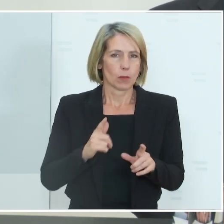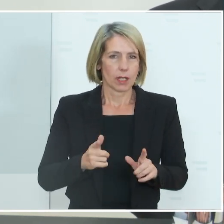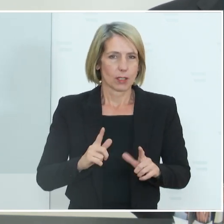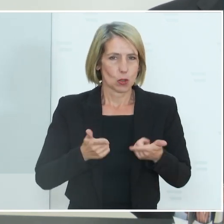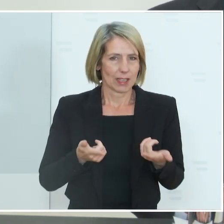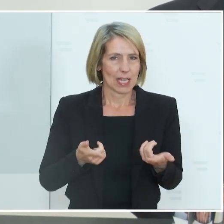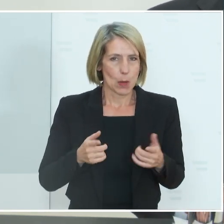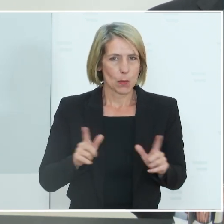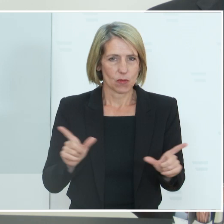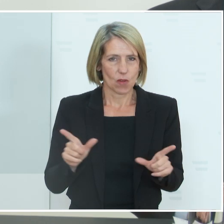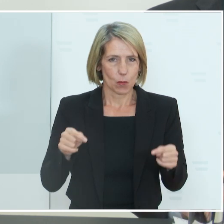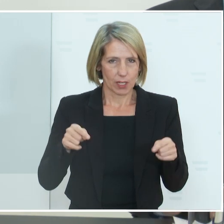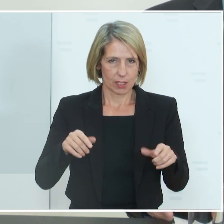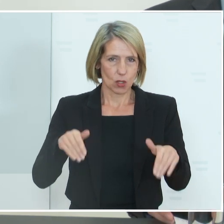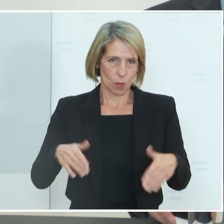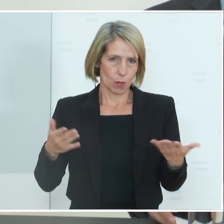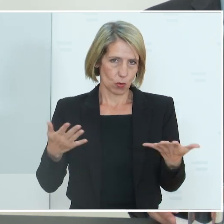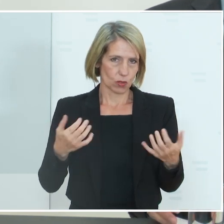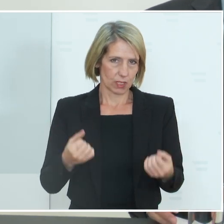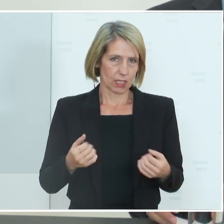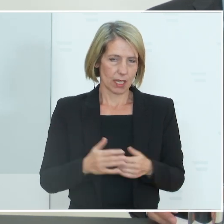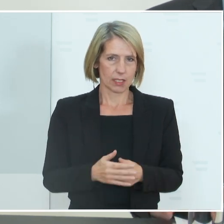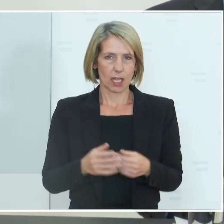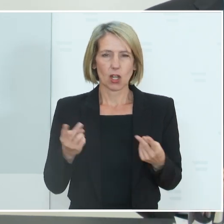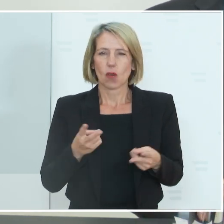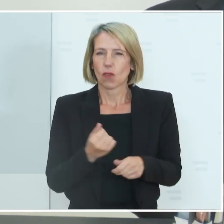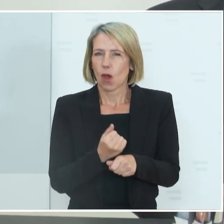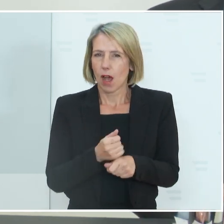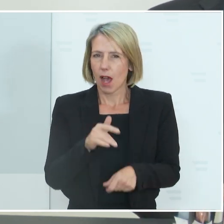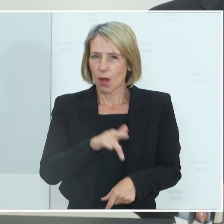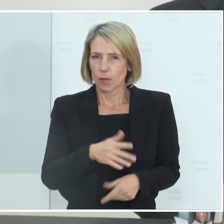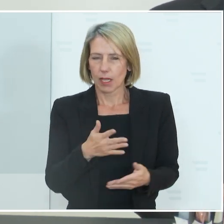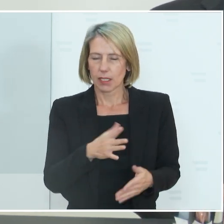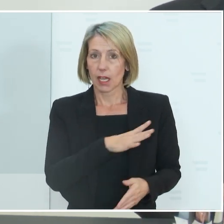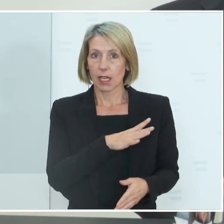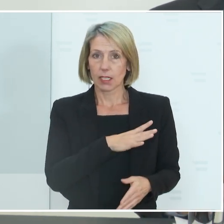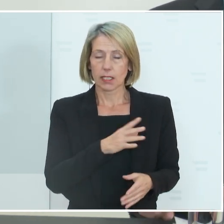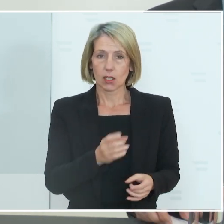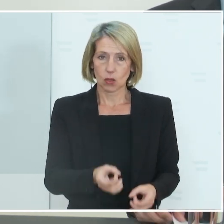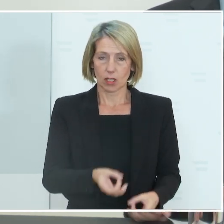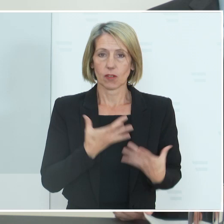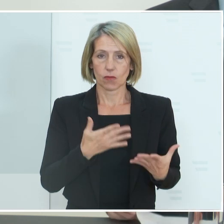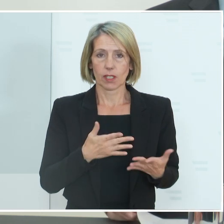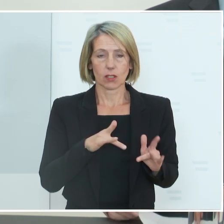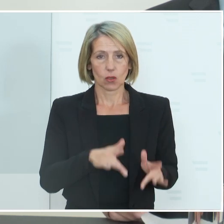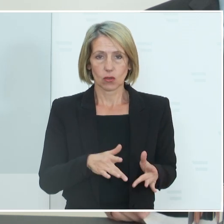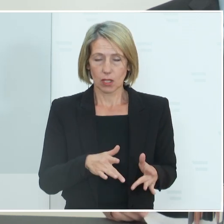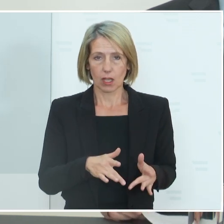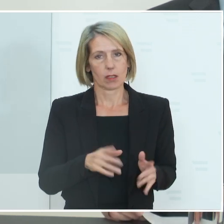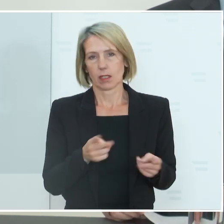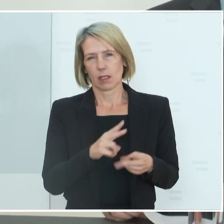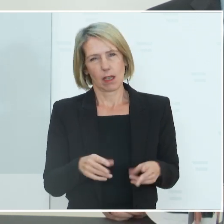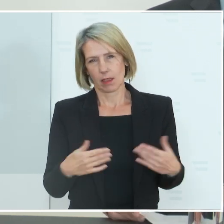Es kann nicht sein, dass man sich am Ort der Arbeit unter Umständen dem Risiko einer Coronainfektion aussetzen muss.